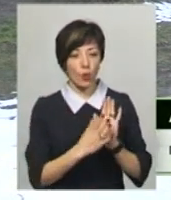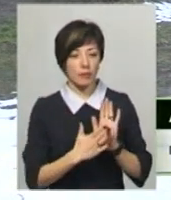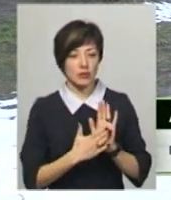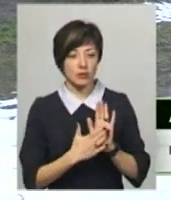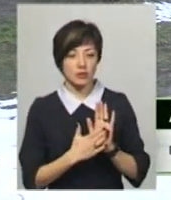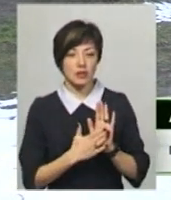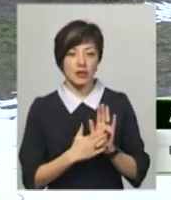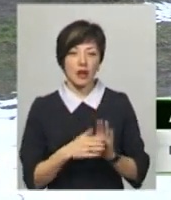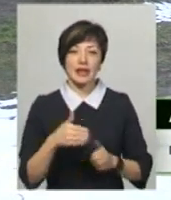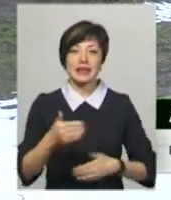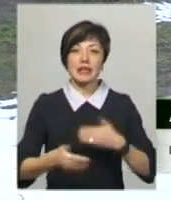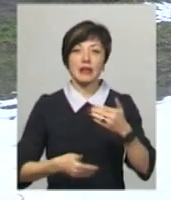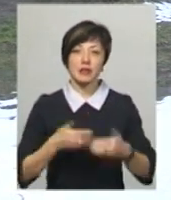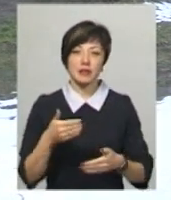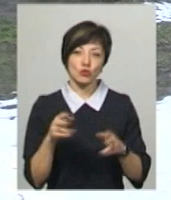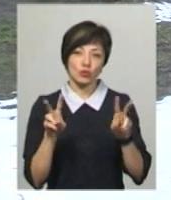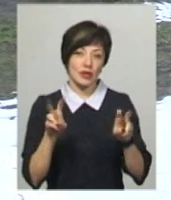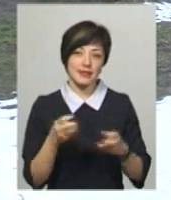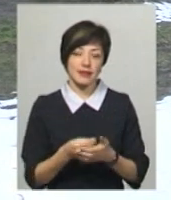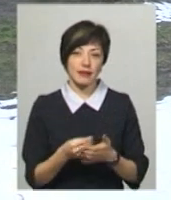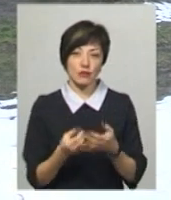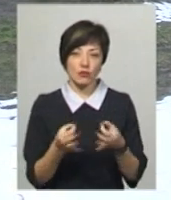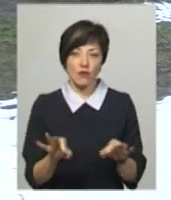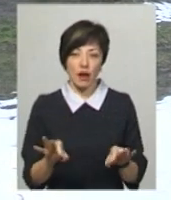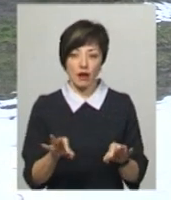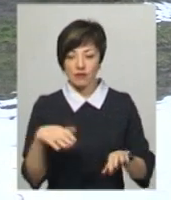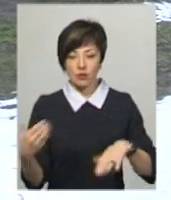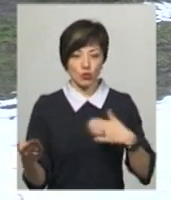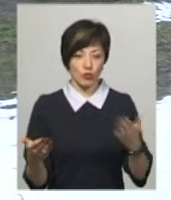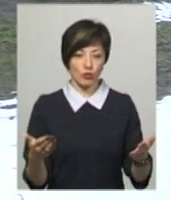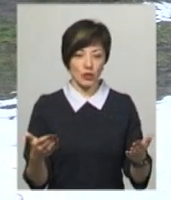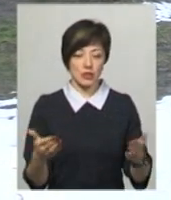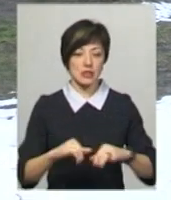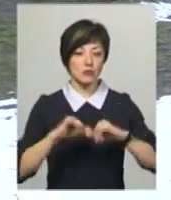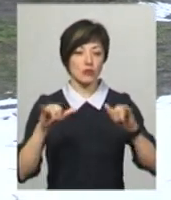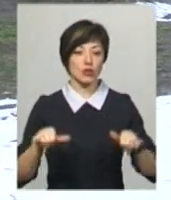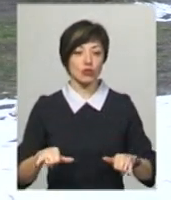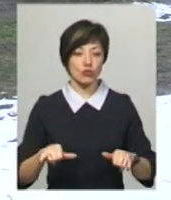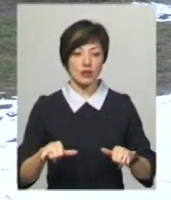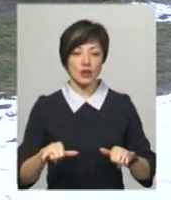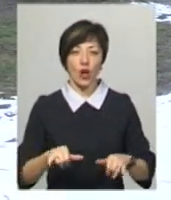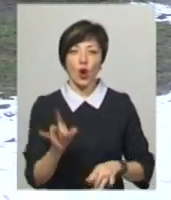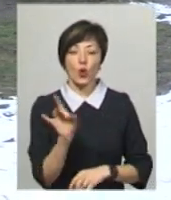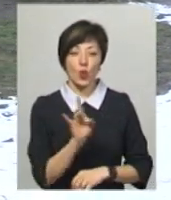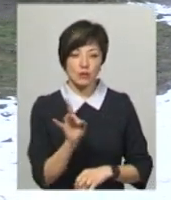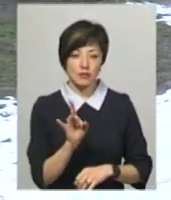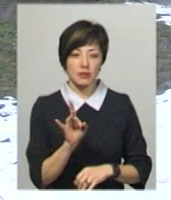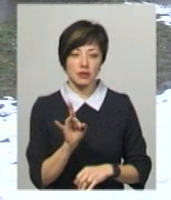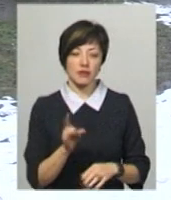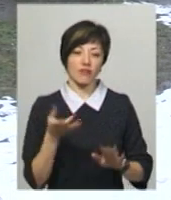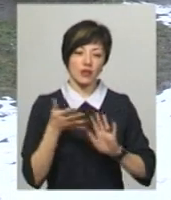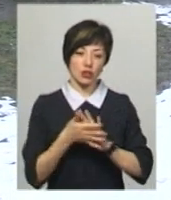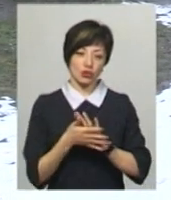динамічної ціни, воно дозволяє їм в двосторонньому порядку збільшувати взагалі розмір, який буде